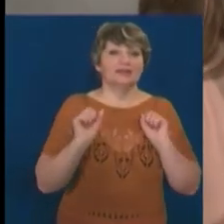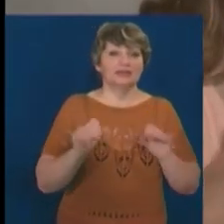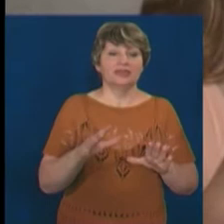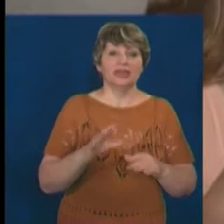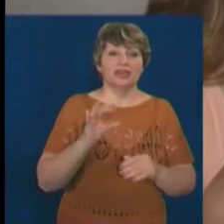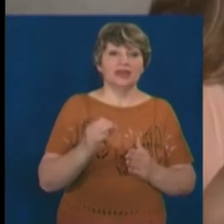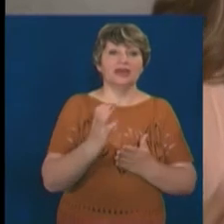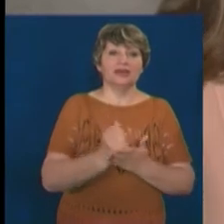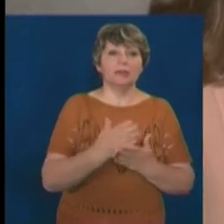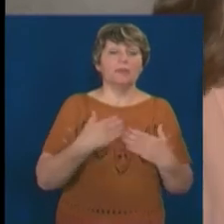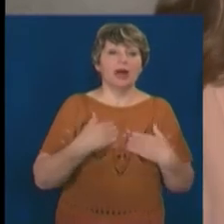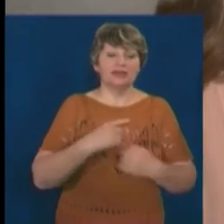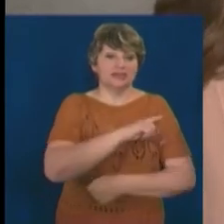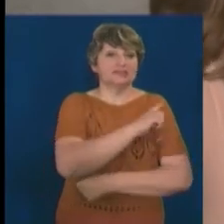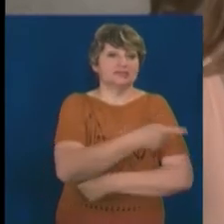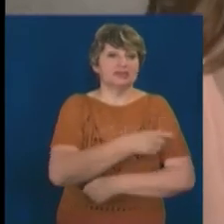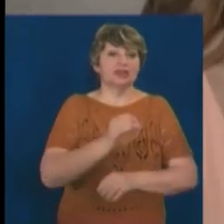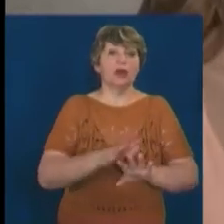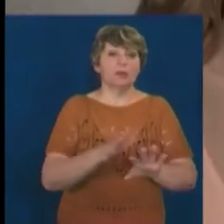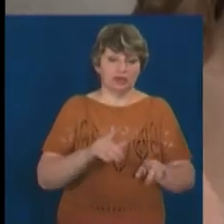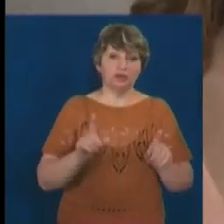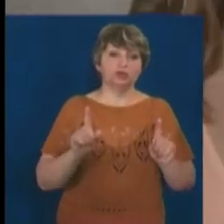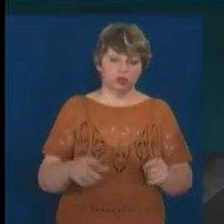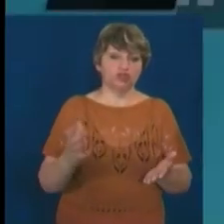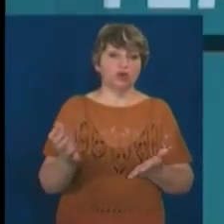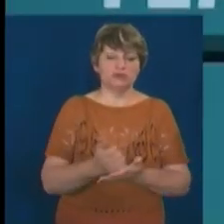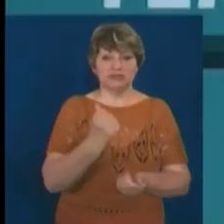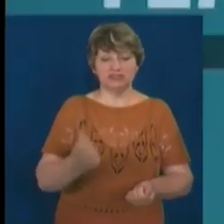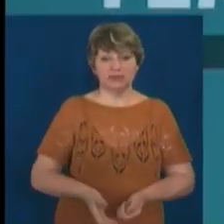ресурсів і енергії моїх, і команди теж зробив його успішним.